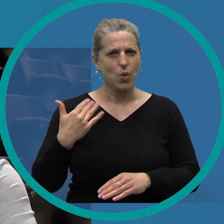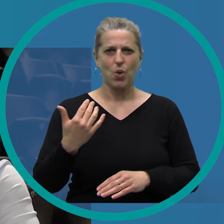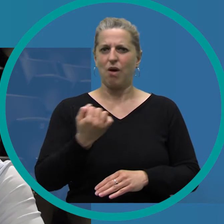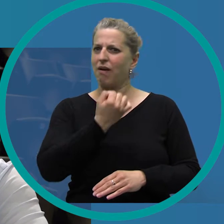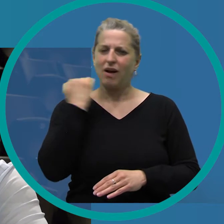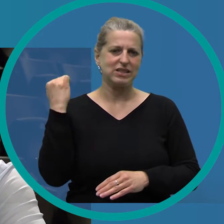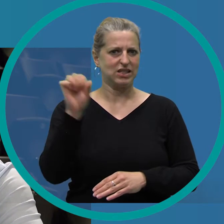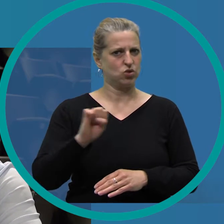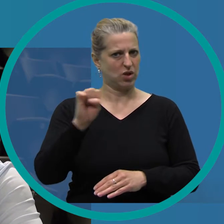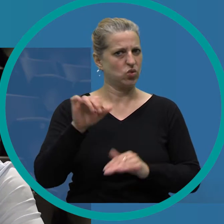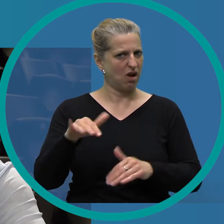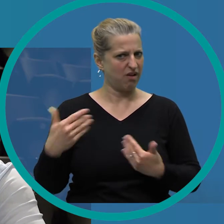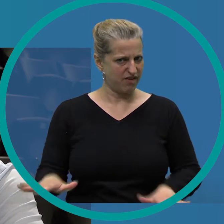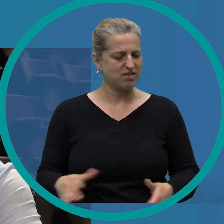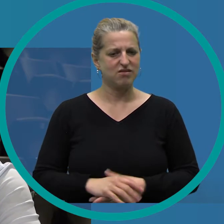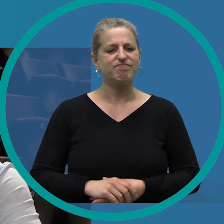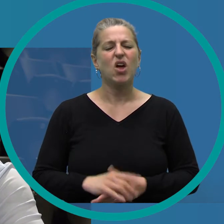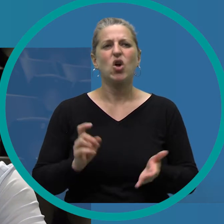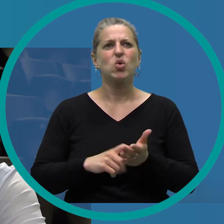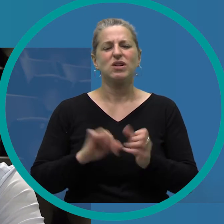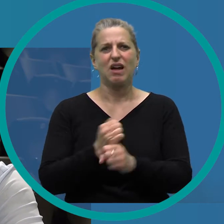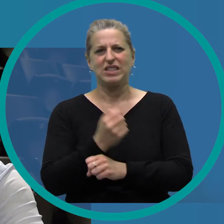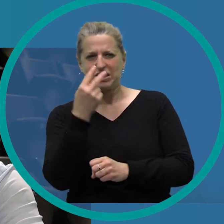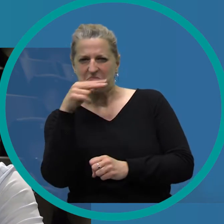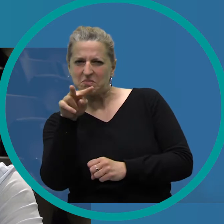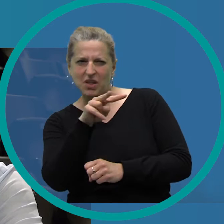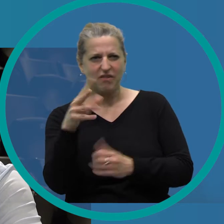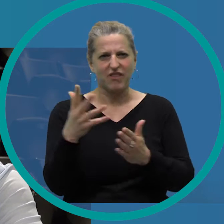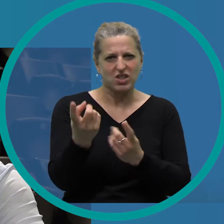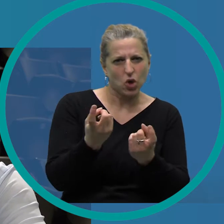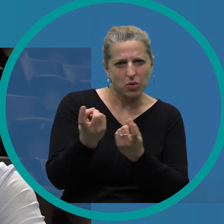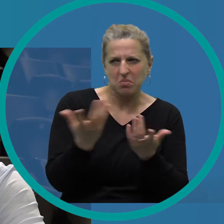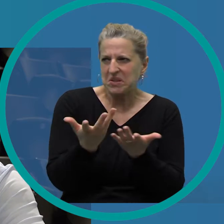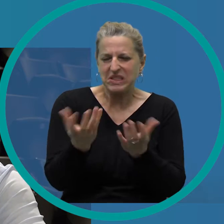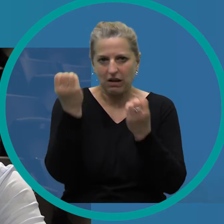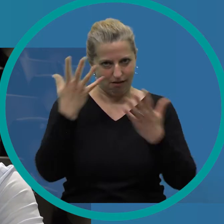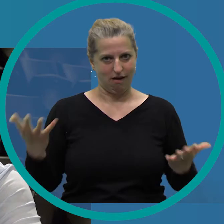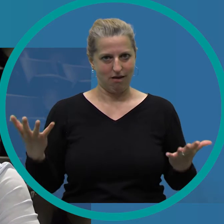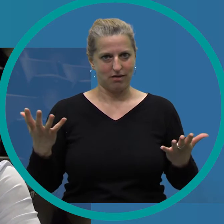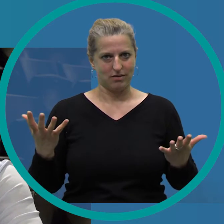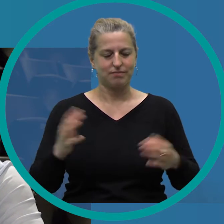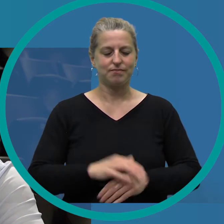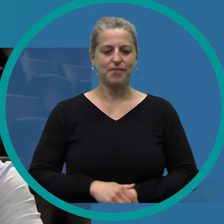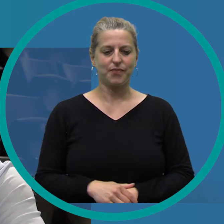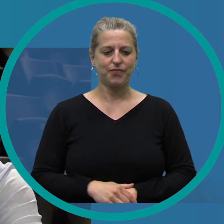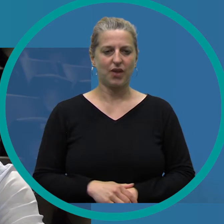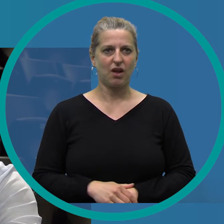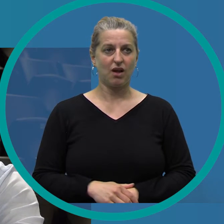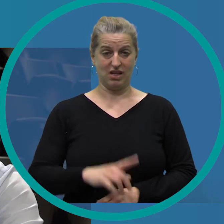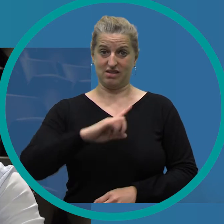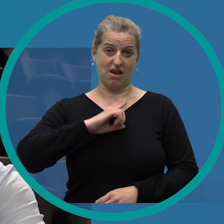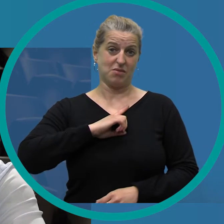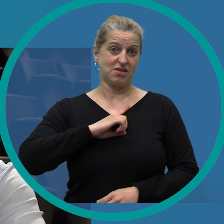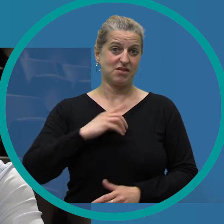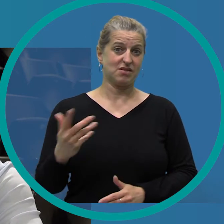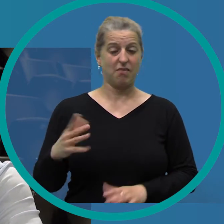krasse Situation, weil man gar nicht glaube ich überreißen konnte, was da über einen her fällt. Wir haben uns ja